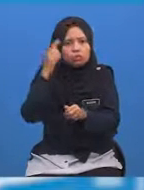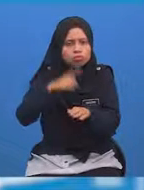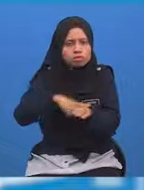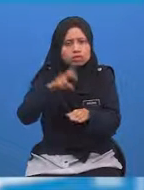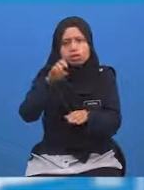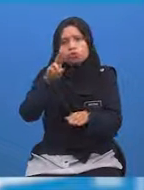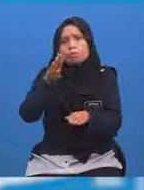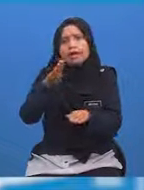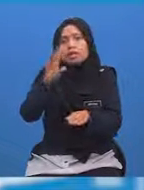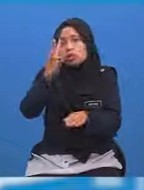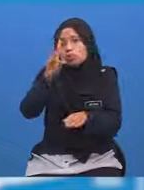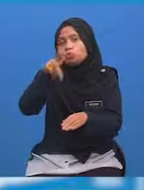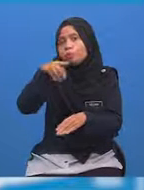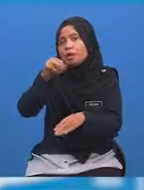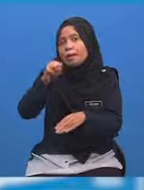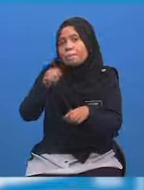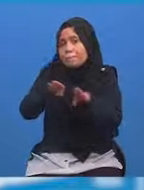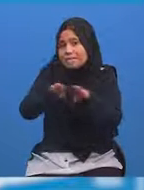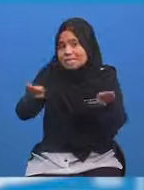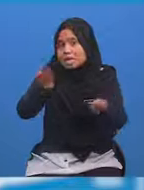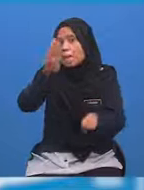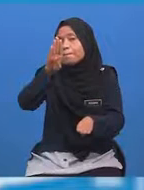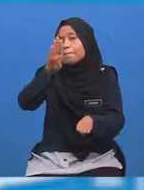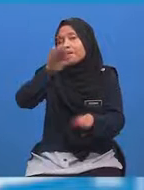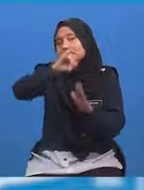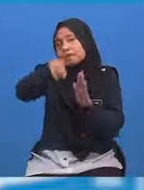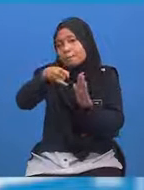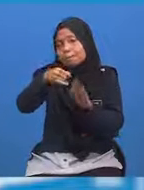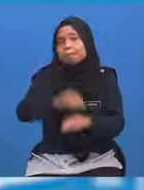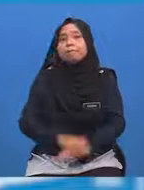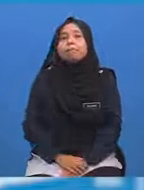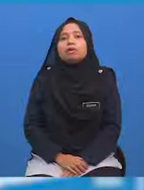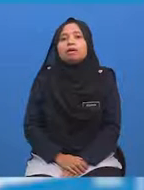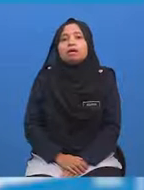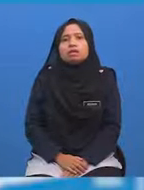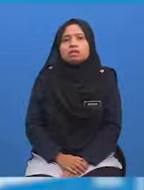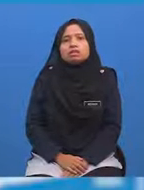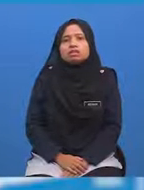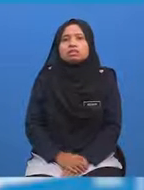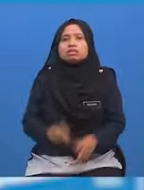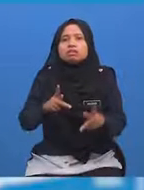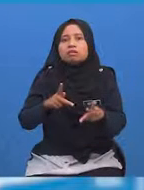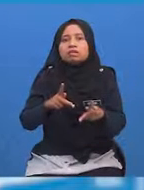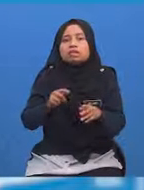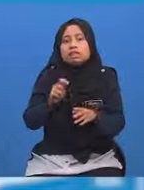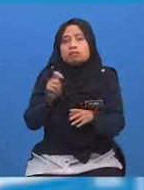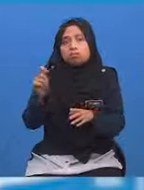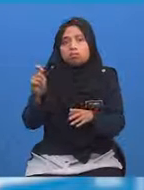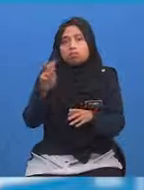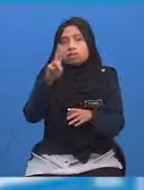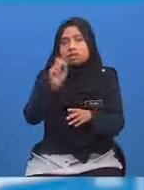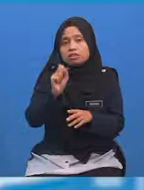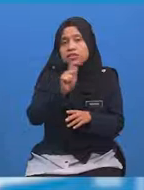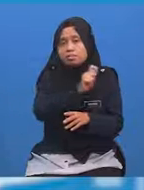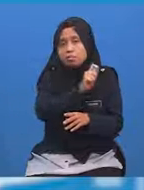7pm Dan perbezaan masa ialah 4 jam Memandangkan Singapura berada di timur Dubai